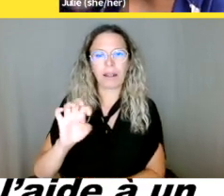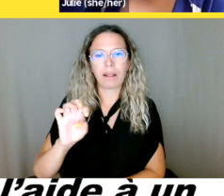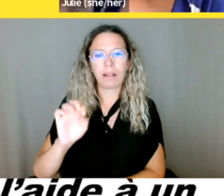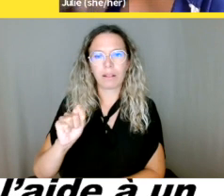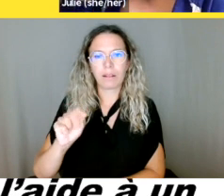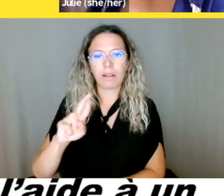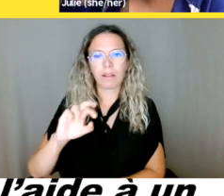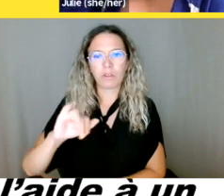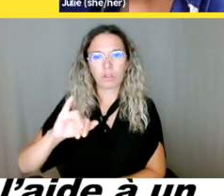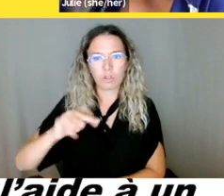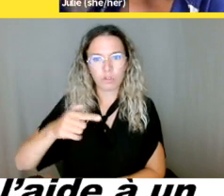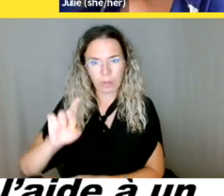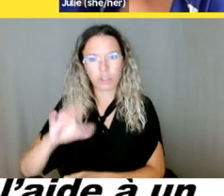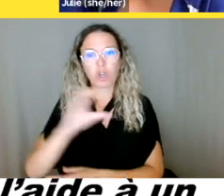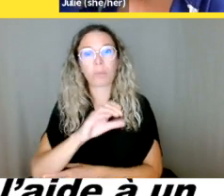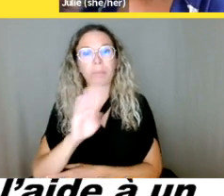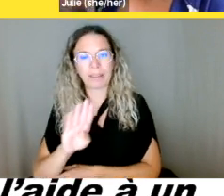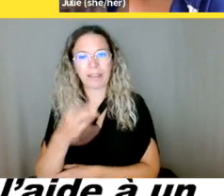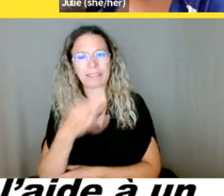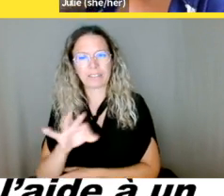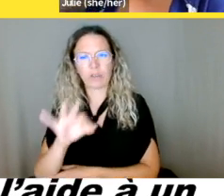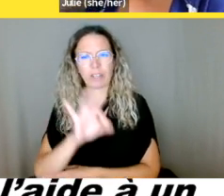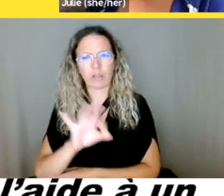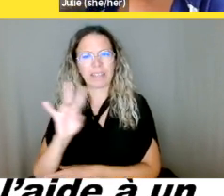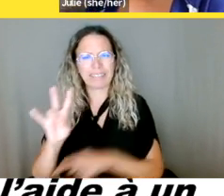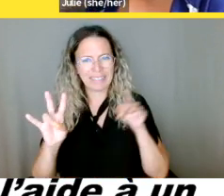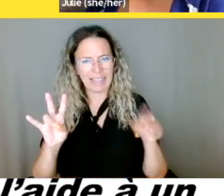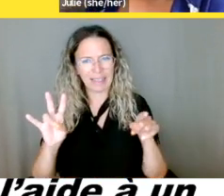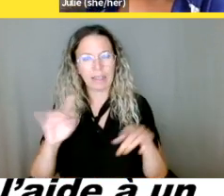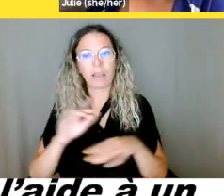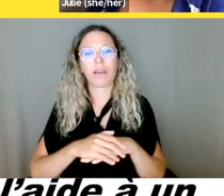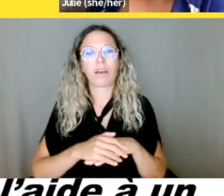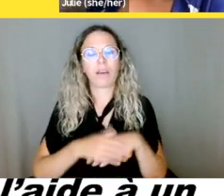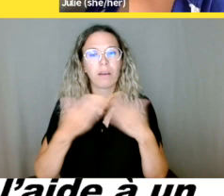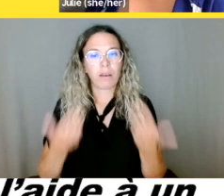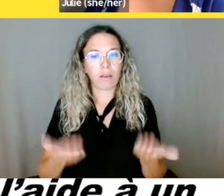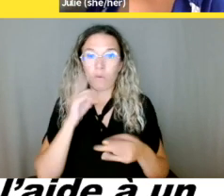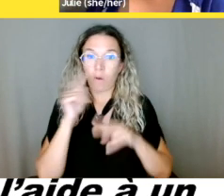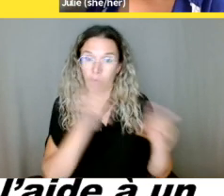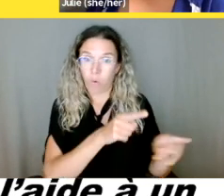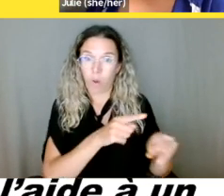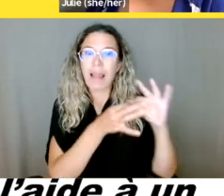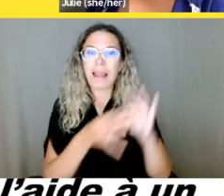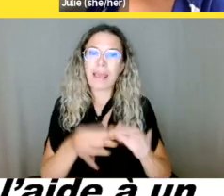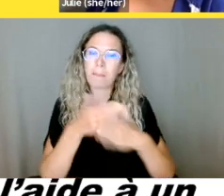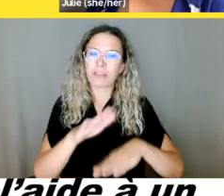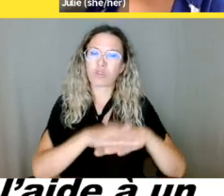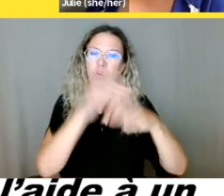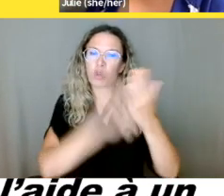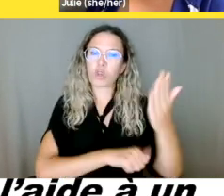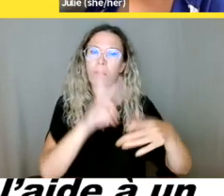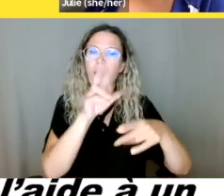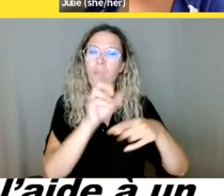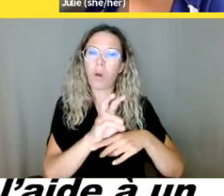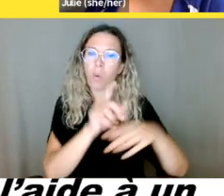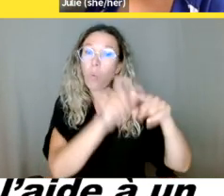avoir ce lien dans le document Word que Véronique va vous envoyer et également l'association des